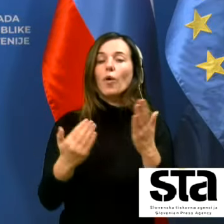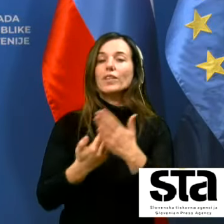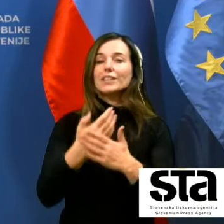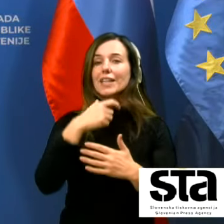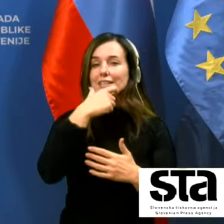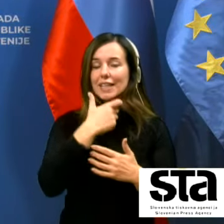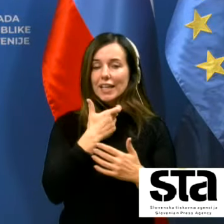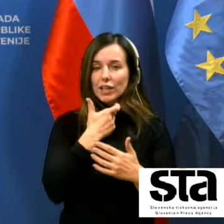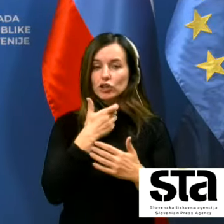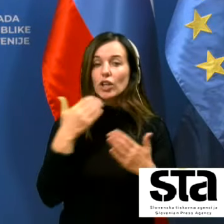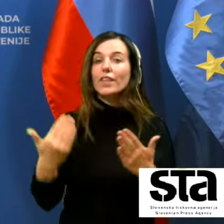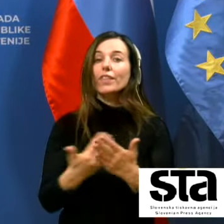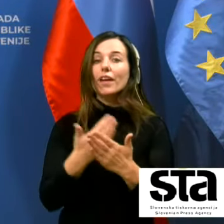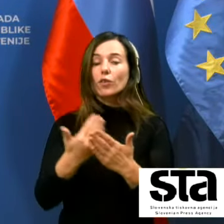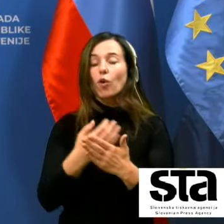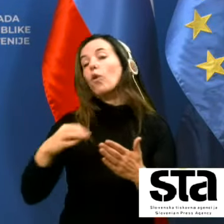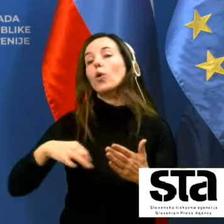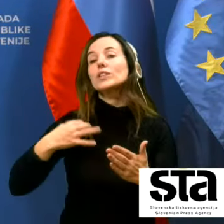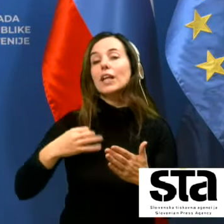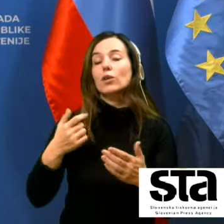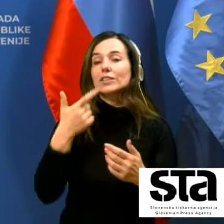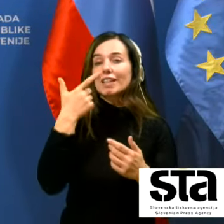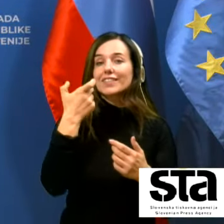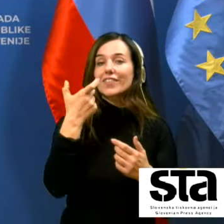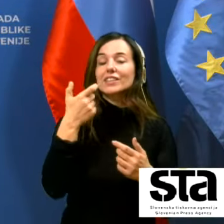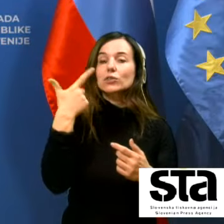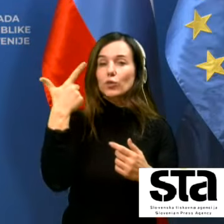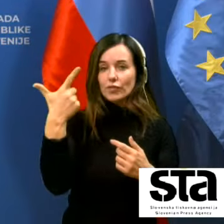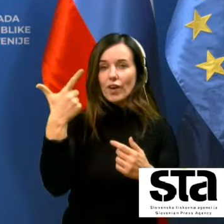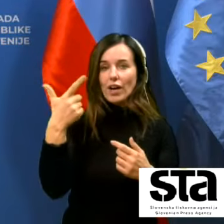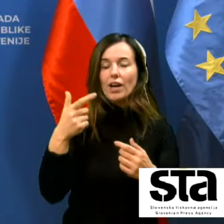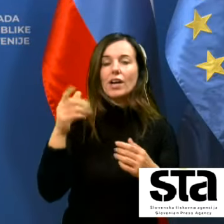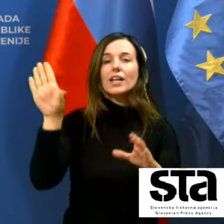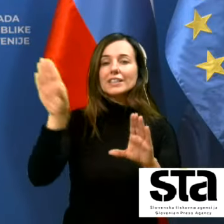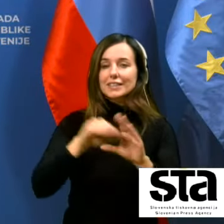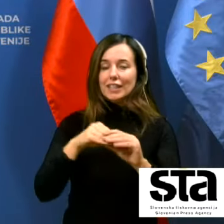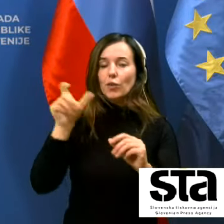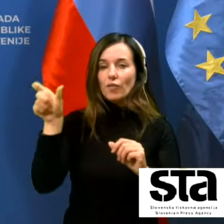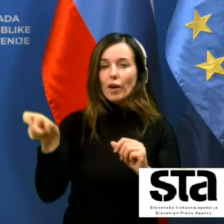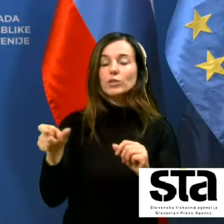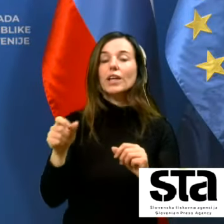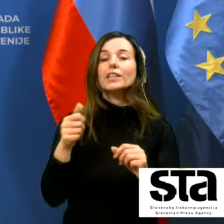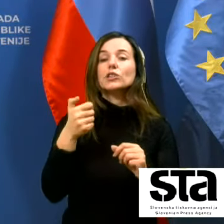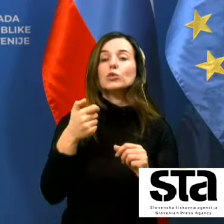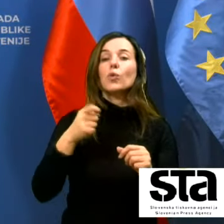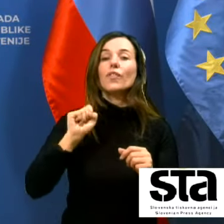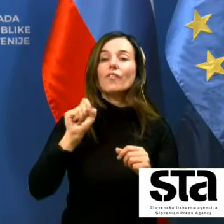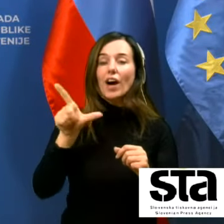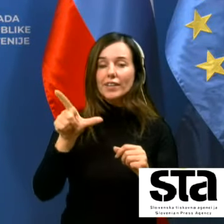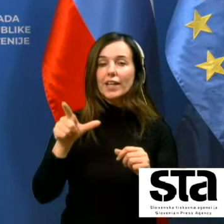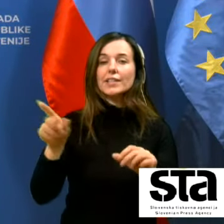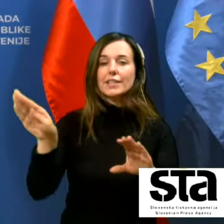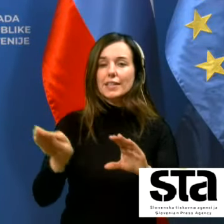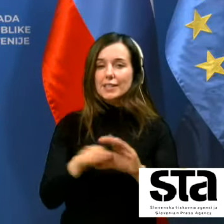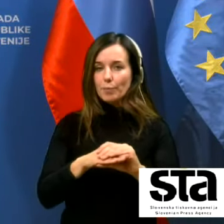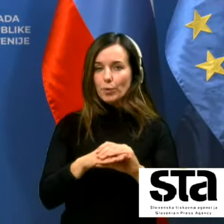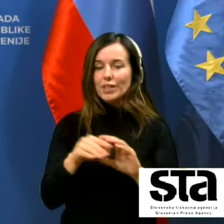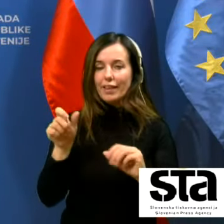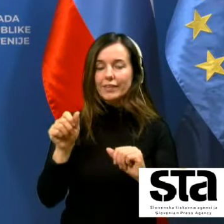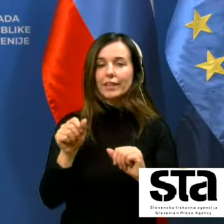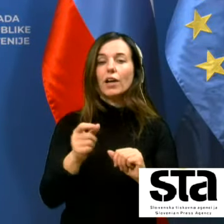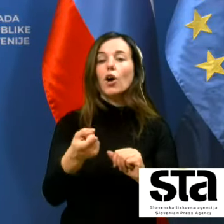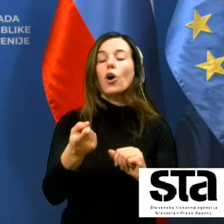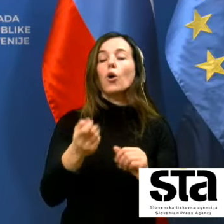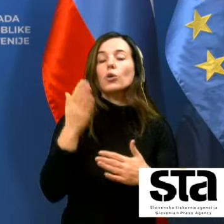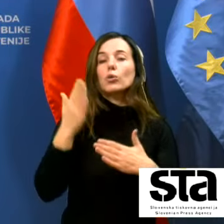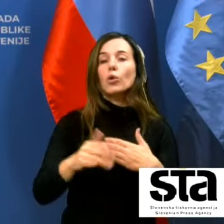na novo na na zdravljena sta 202 stanovalca in 112 zaposlenih skupaj je od konca